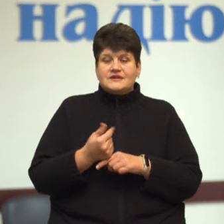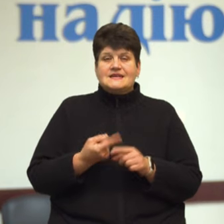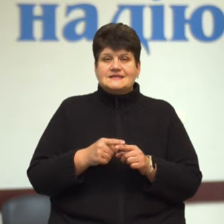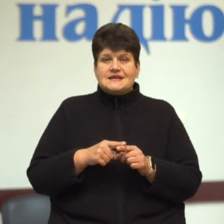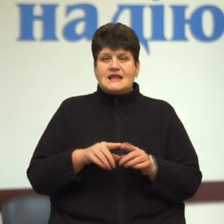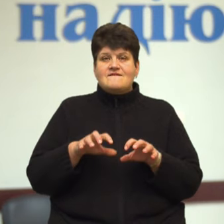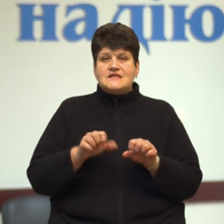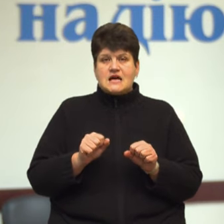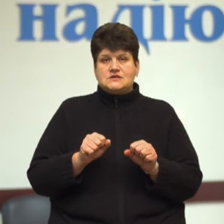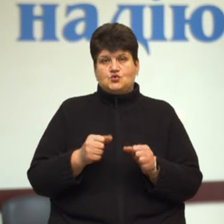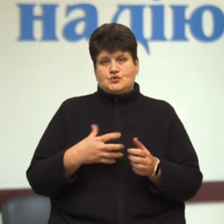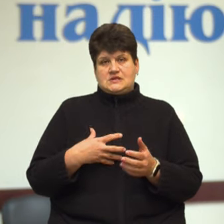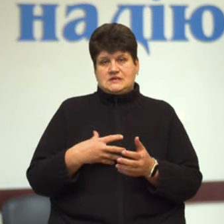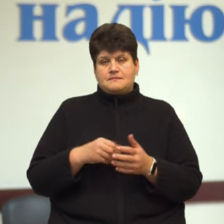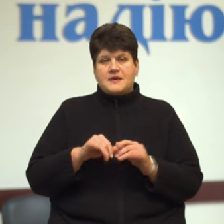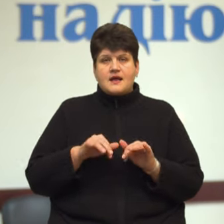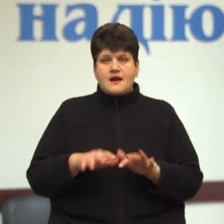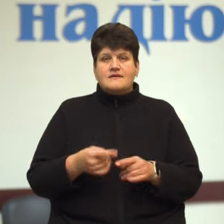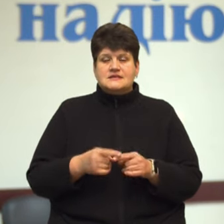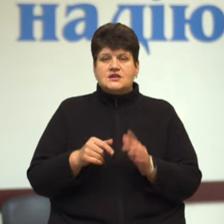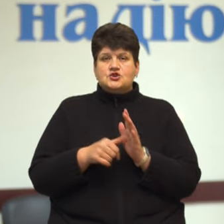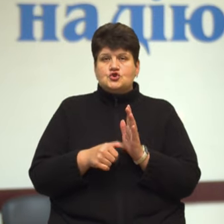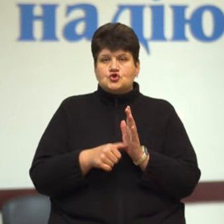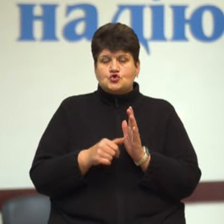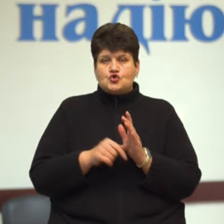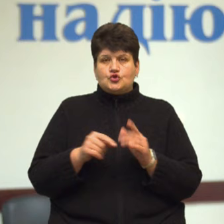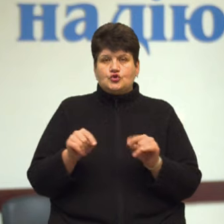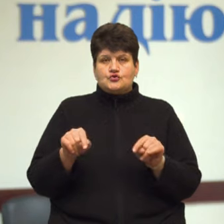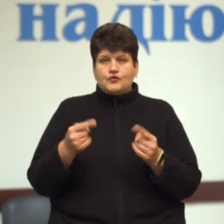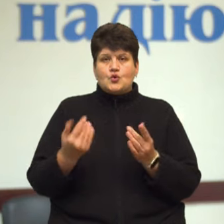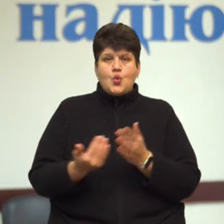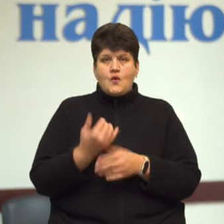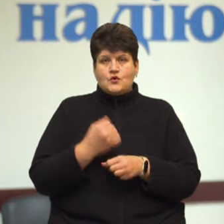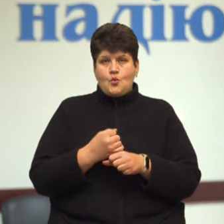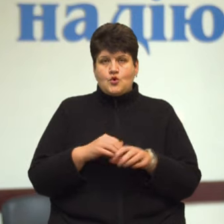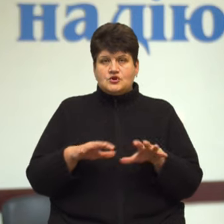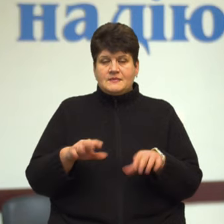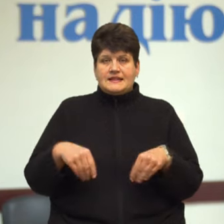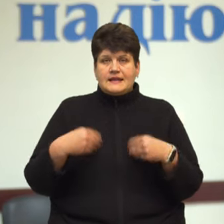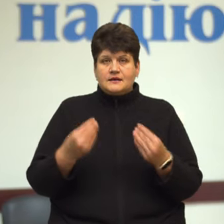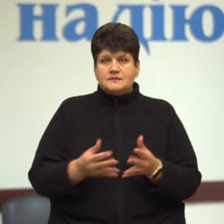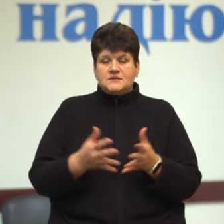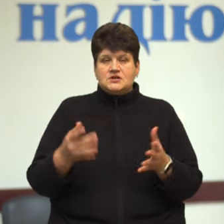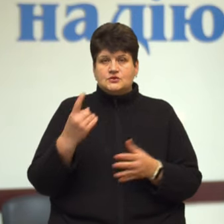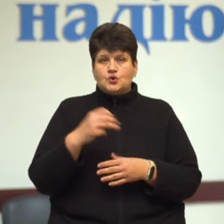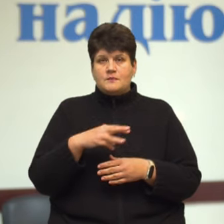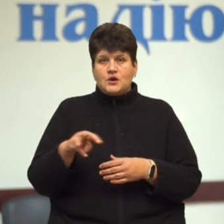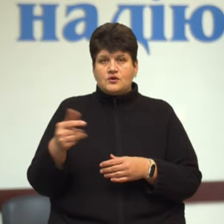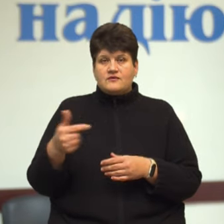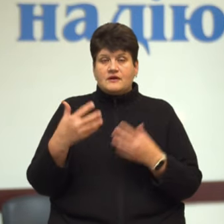власна справа – це створено понад 600 нових робочих місць та надано понад 100 мільйонів гривень